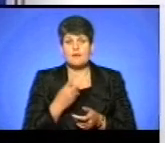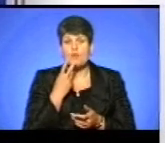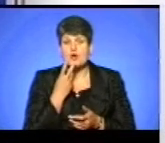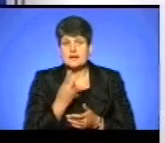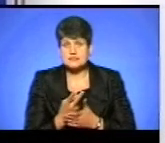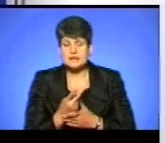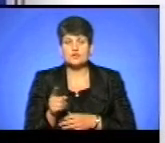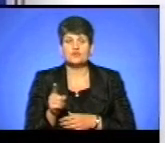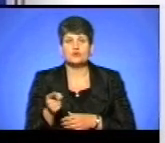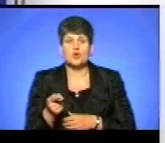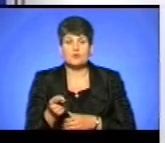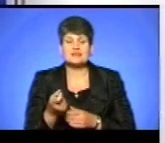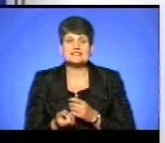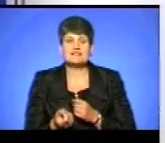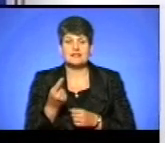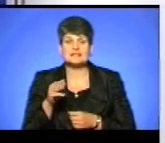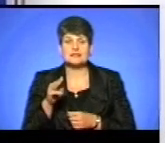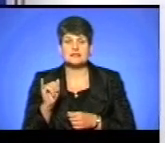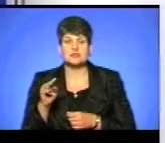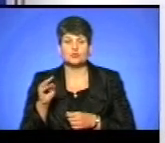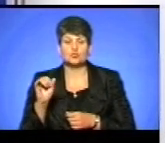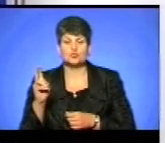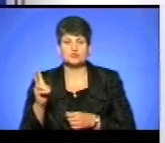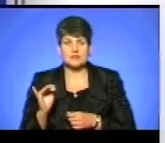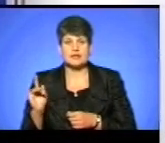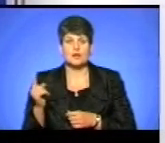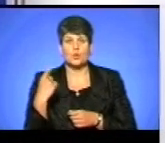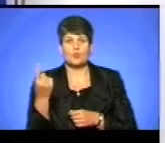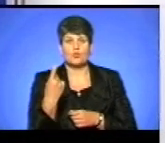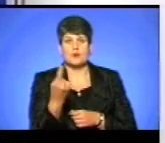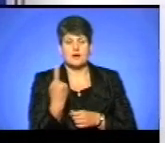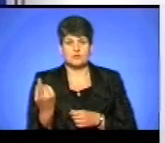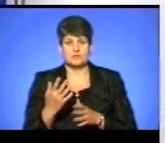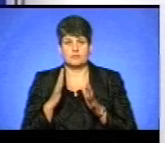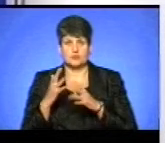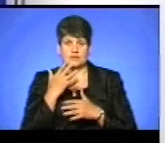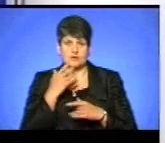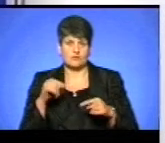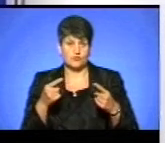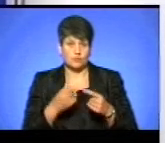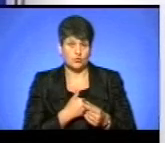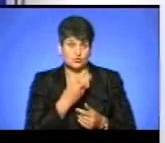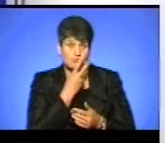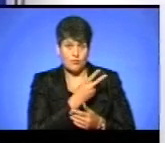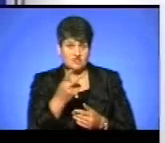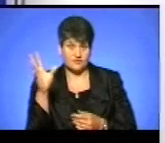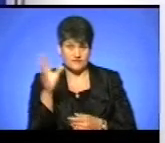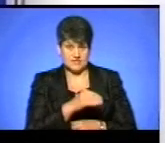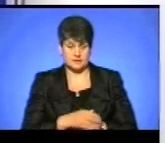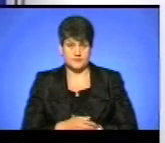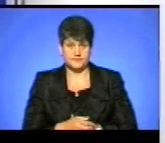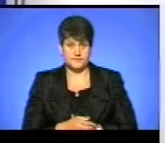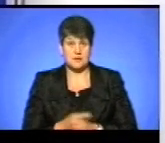що в Тернополі з'явилися тітушки, які розгулюють парку національного відродження. Ми хотіли, щоб їх побачили всі. І ми